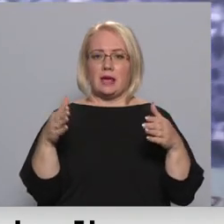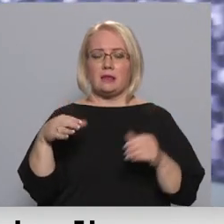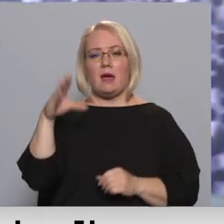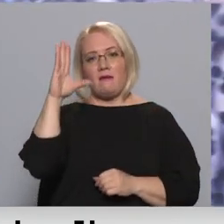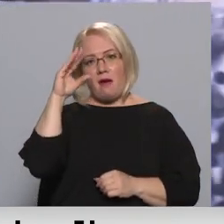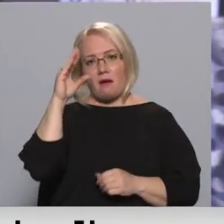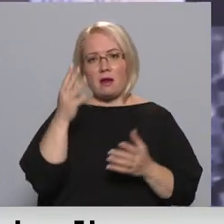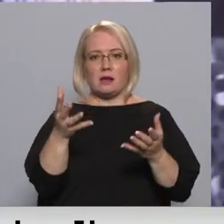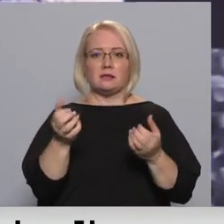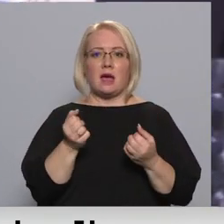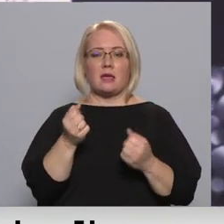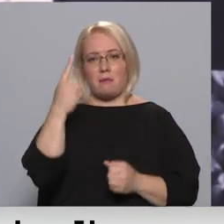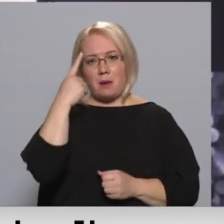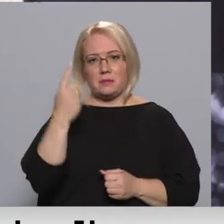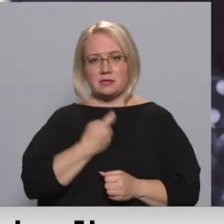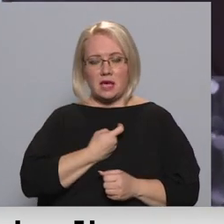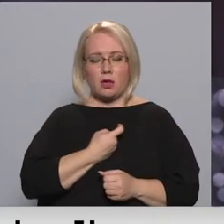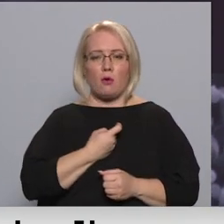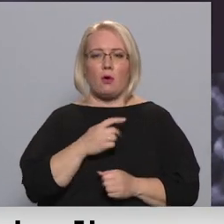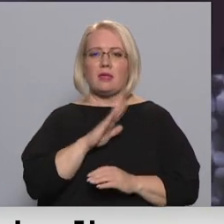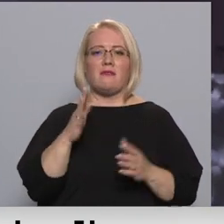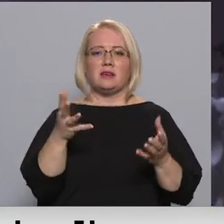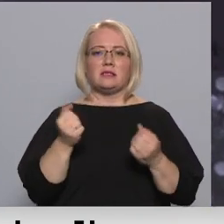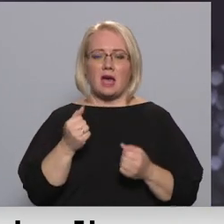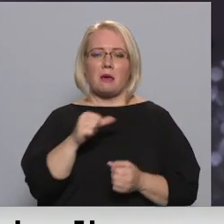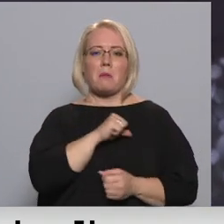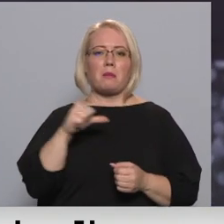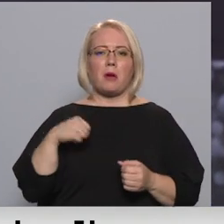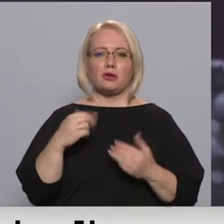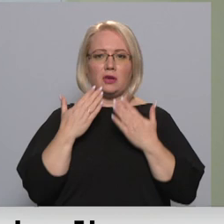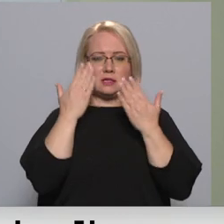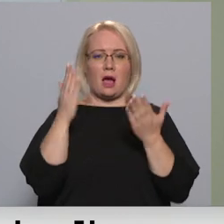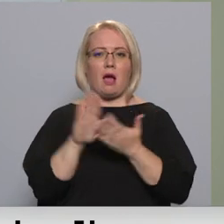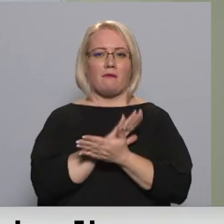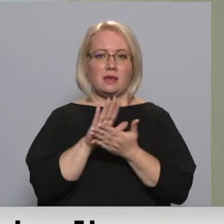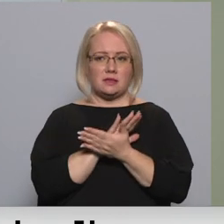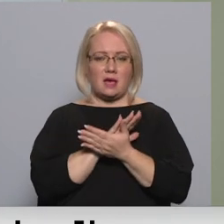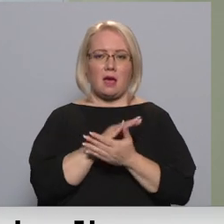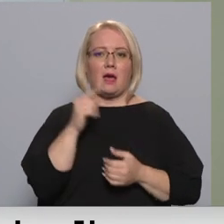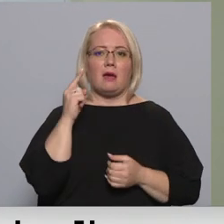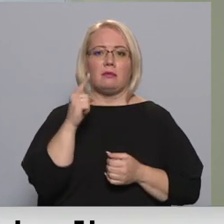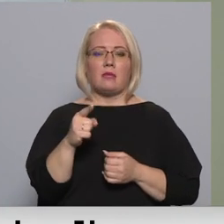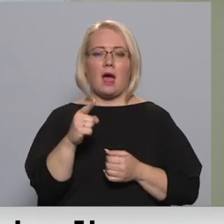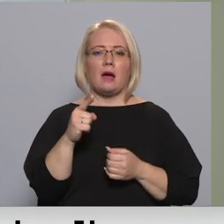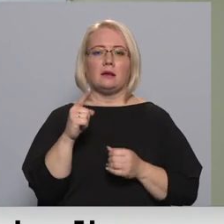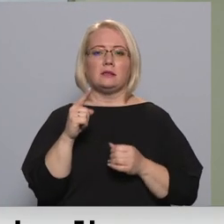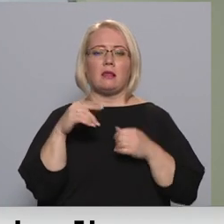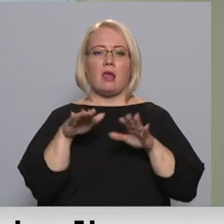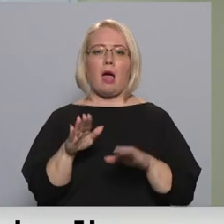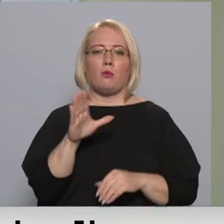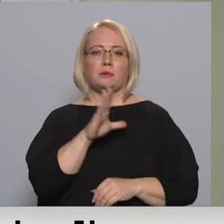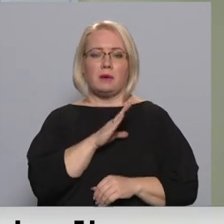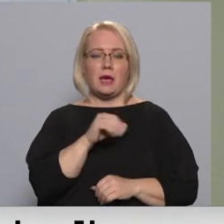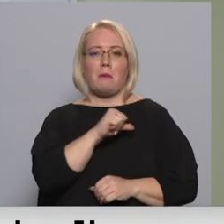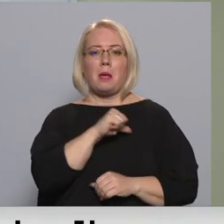saņēmām ziņu, ne saņēmām, bet paši izlasījām presē, kad tāds vomkas lēmums ir bijis, bet